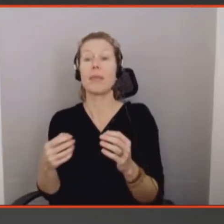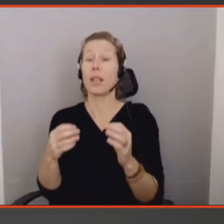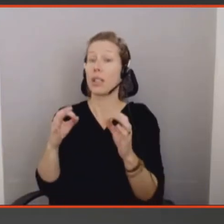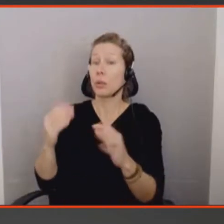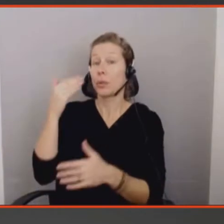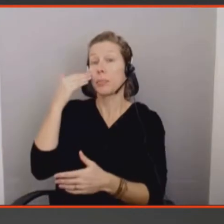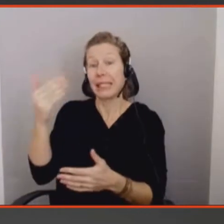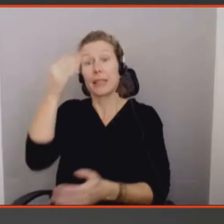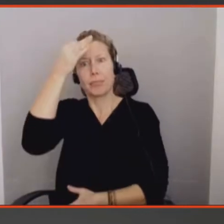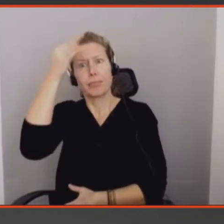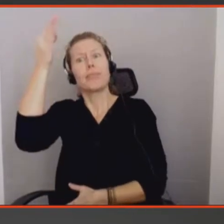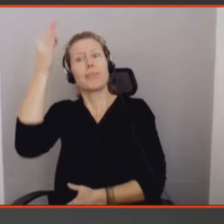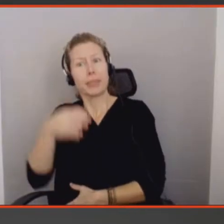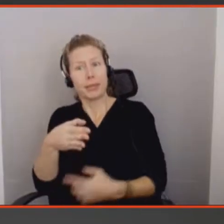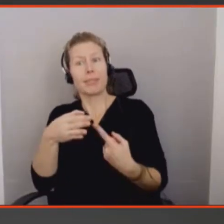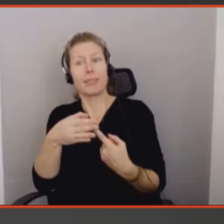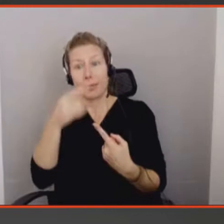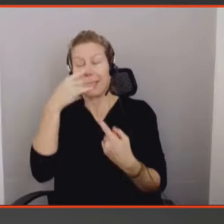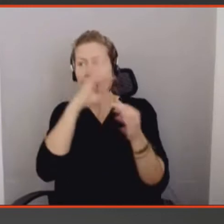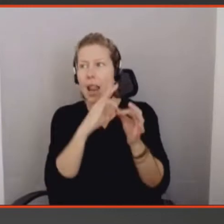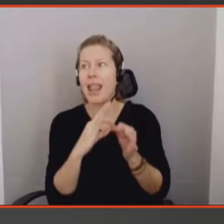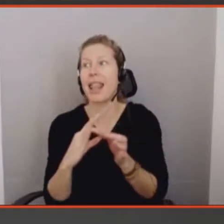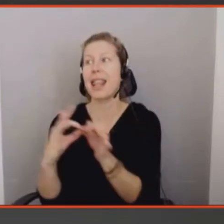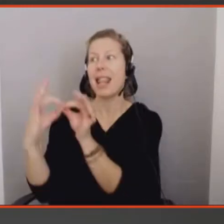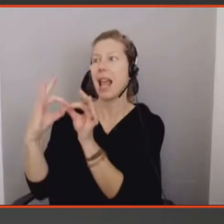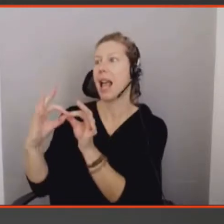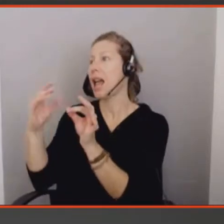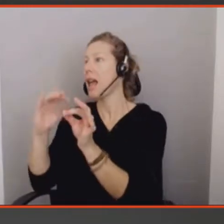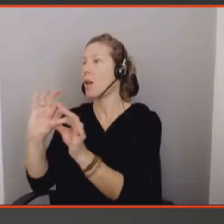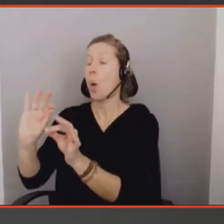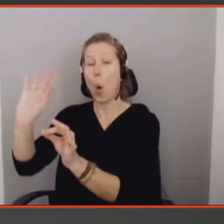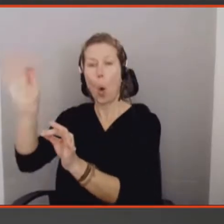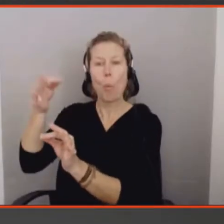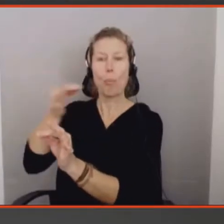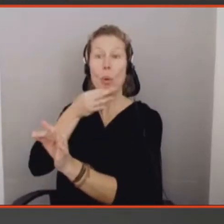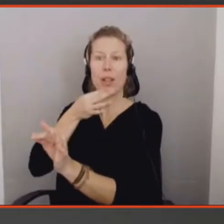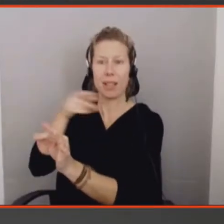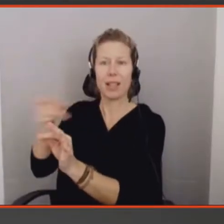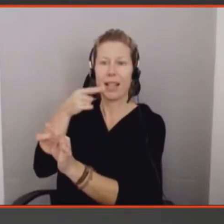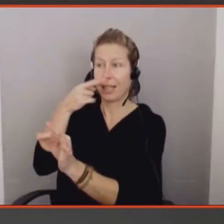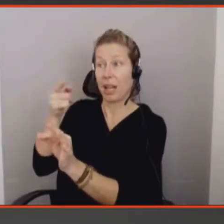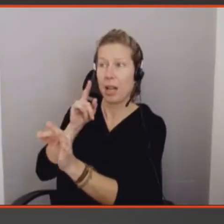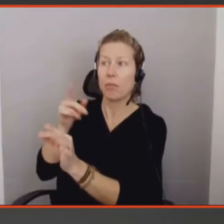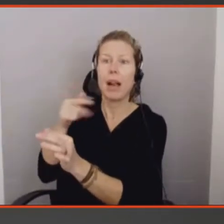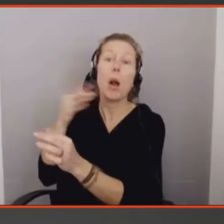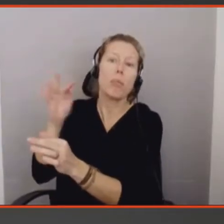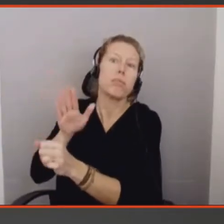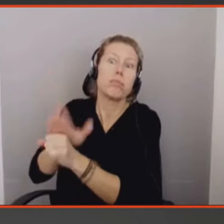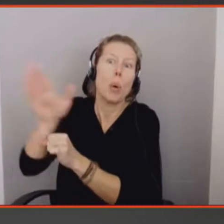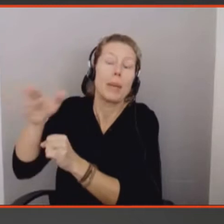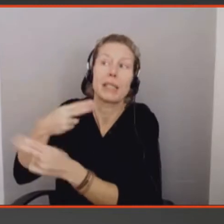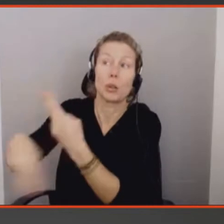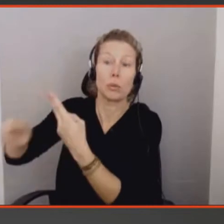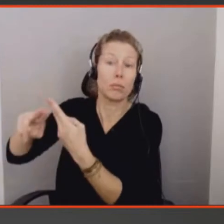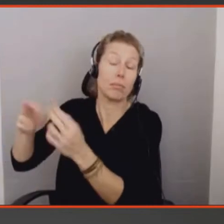opportunités. Donc, on n jamais de garantie, mais on peut au moins essayer d'ouvrir des opportunités et de s'inspirer. Alors, si vous avez encore vos exemples